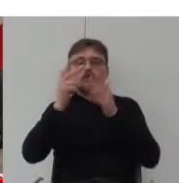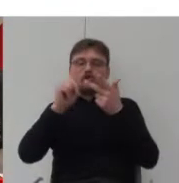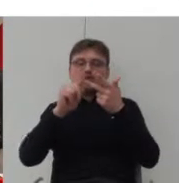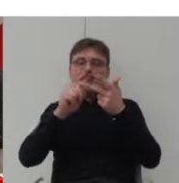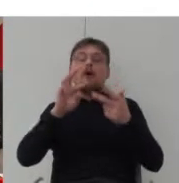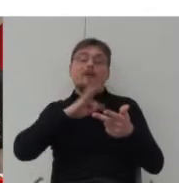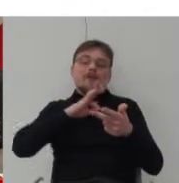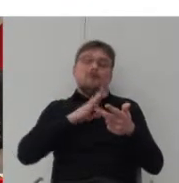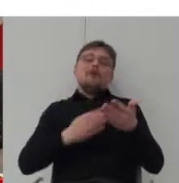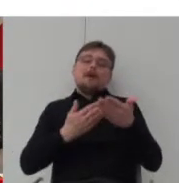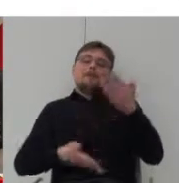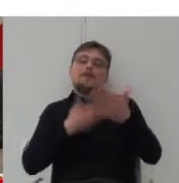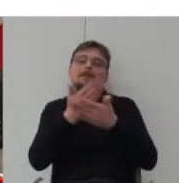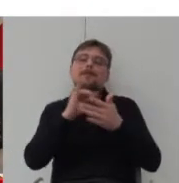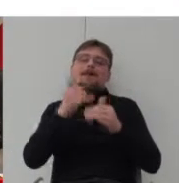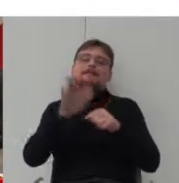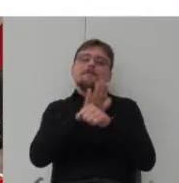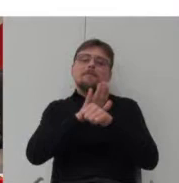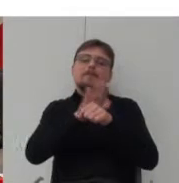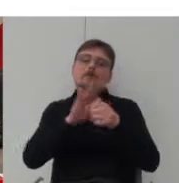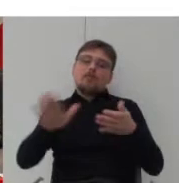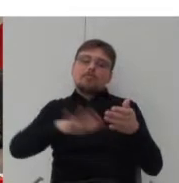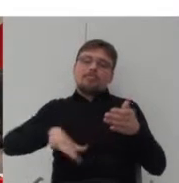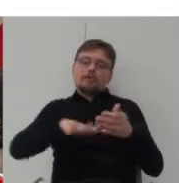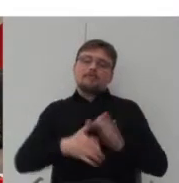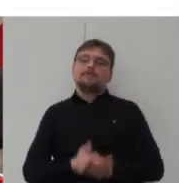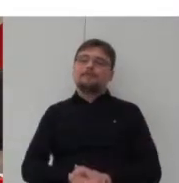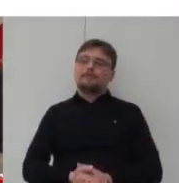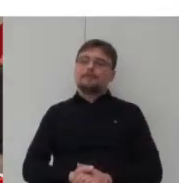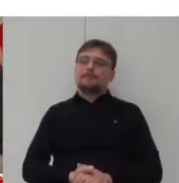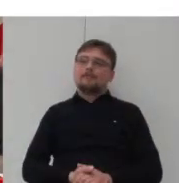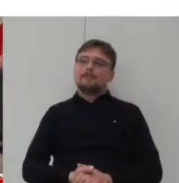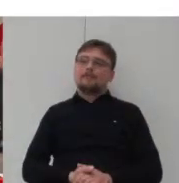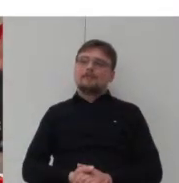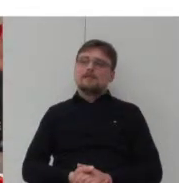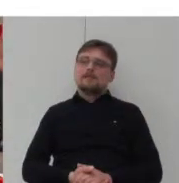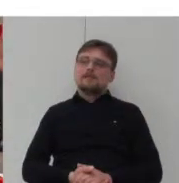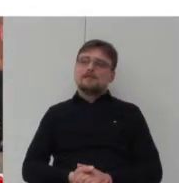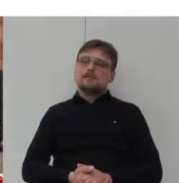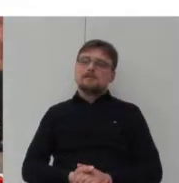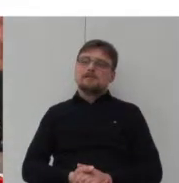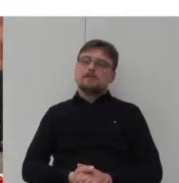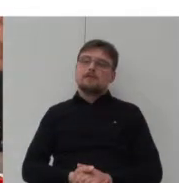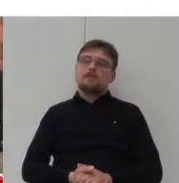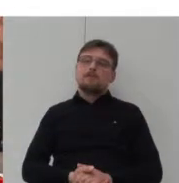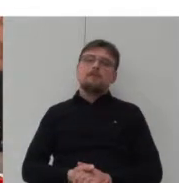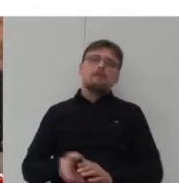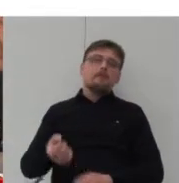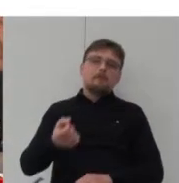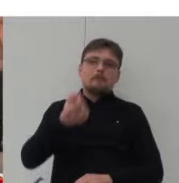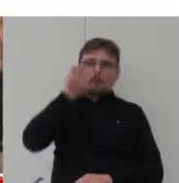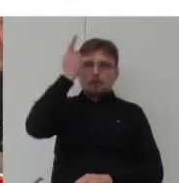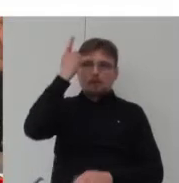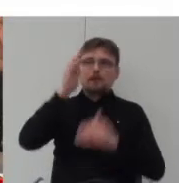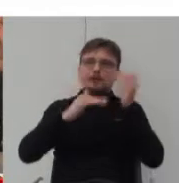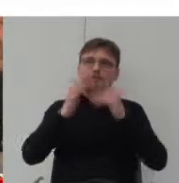wypełnienie tego terenu w taki bardzo gęsty sposób. No i jako idea urbanistyczna jest dosyć